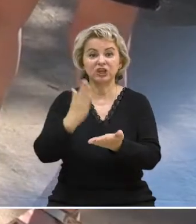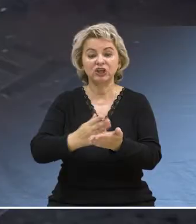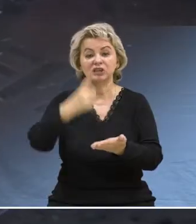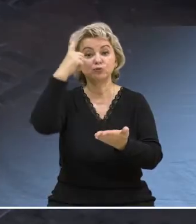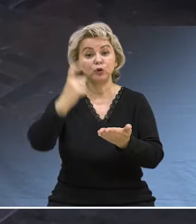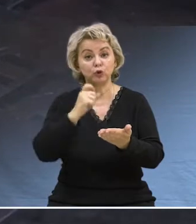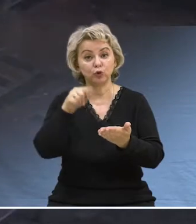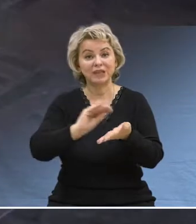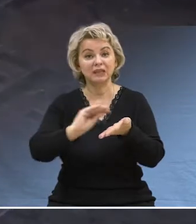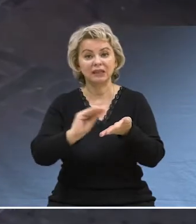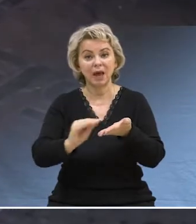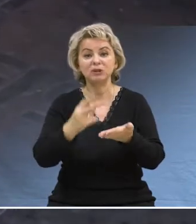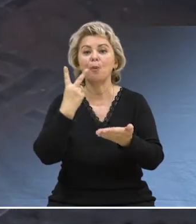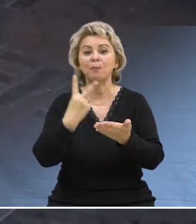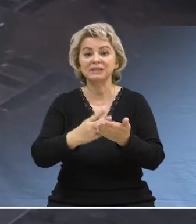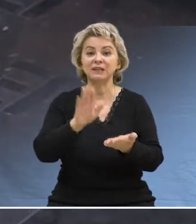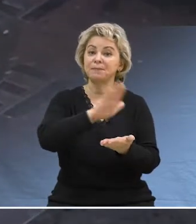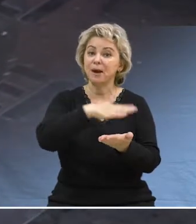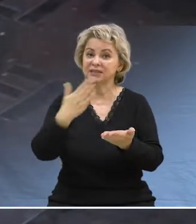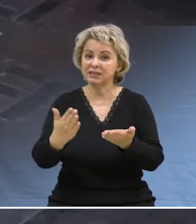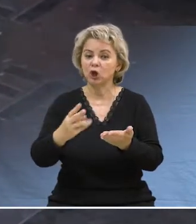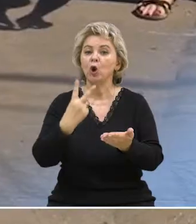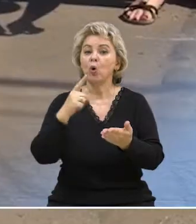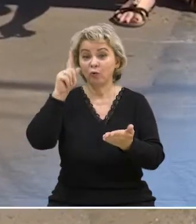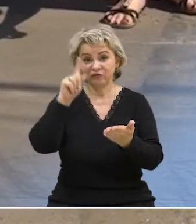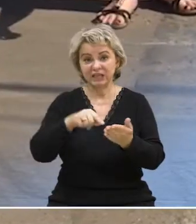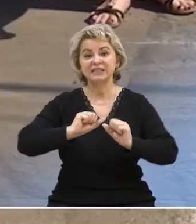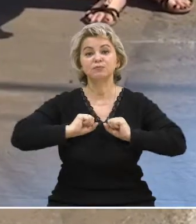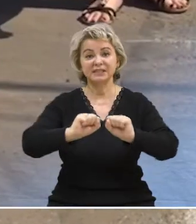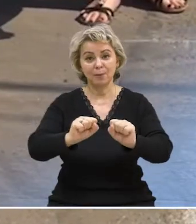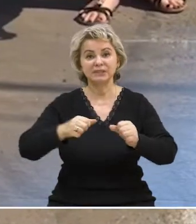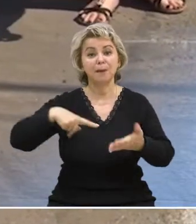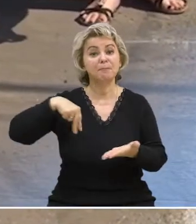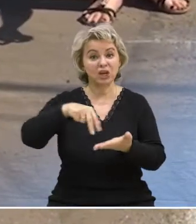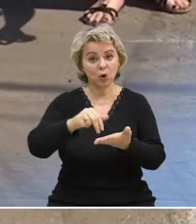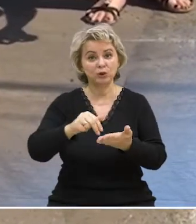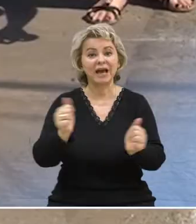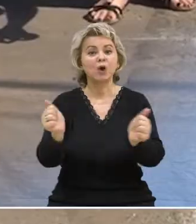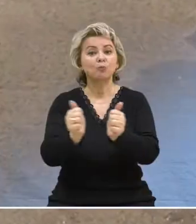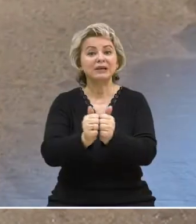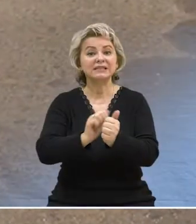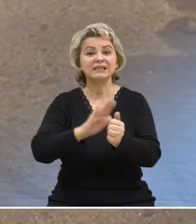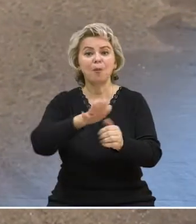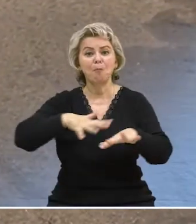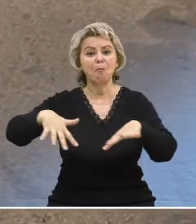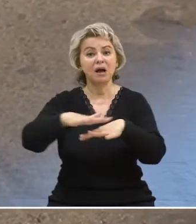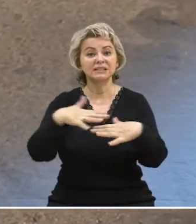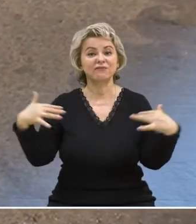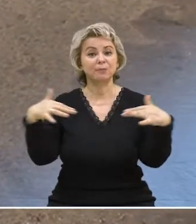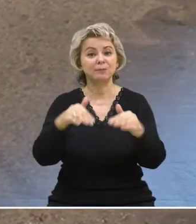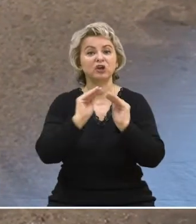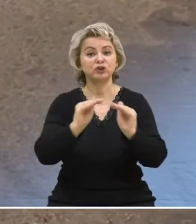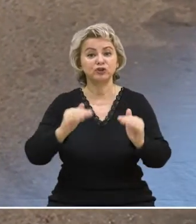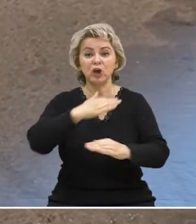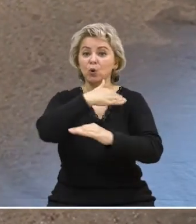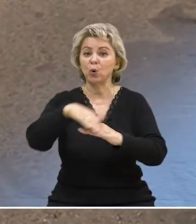нанесены предупреждающие надписи «Посмотри по сторонам» и убедись в безопасности перехода. Вблизи места массового